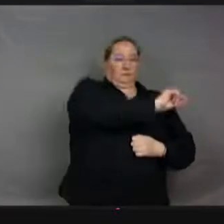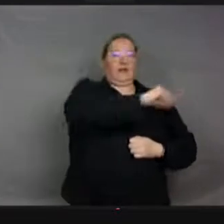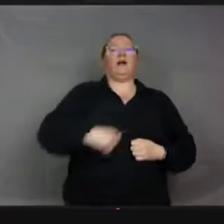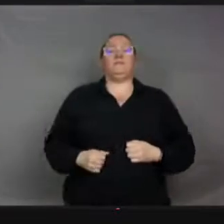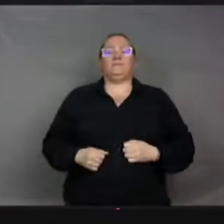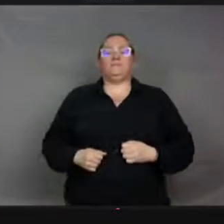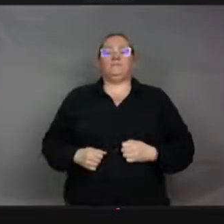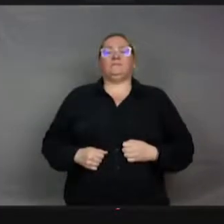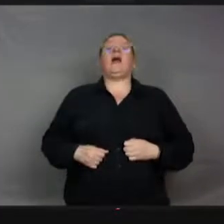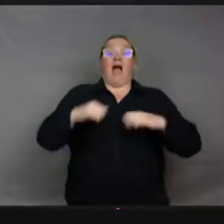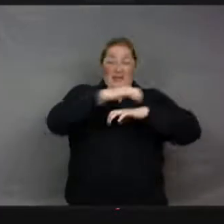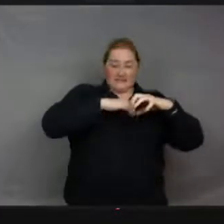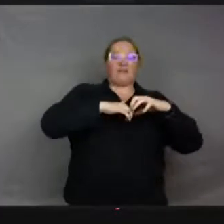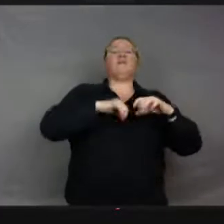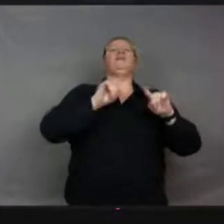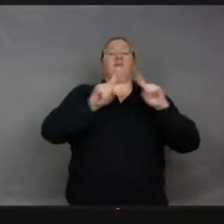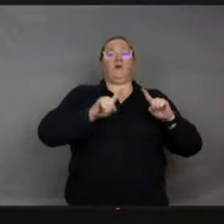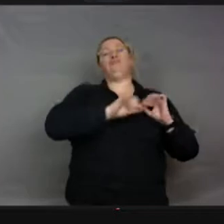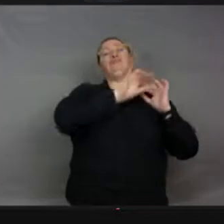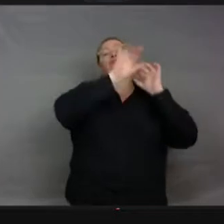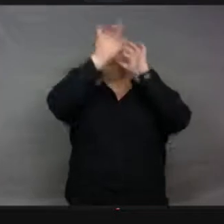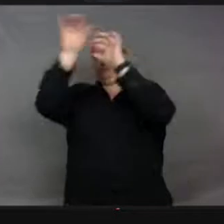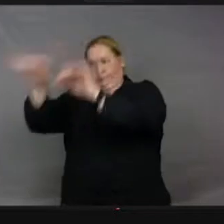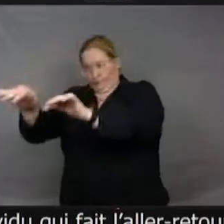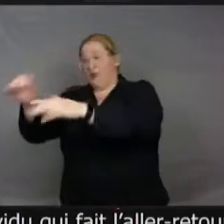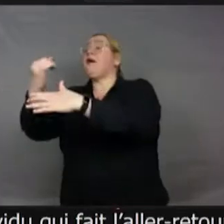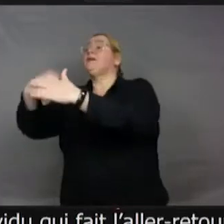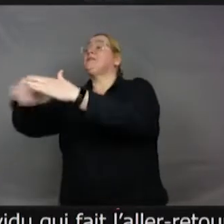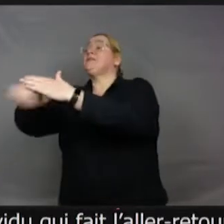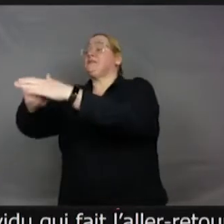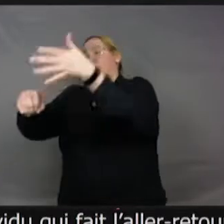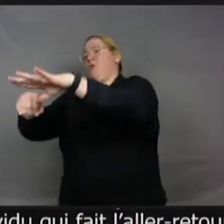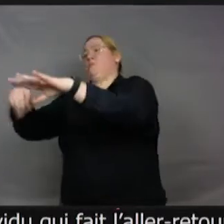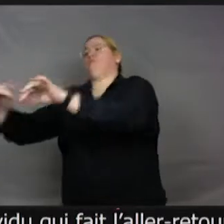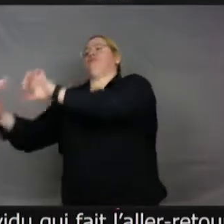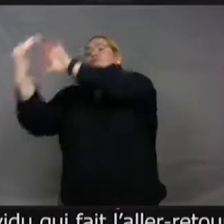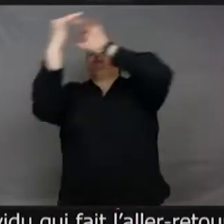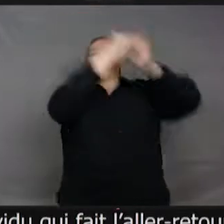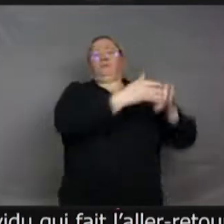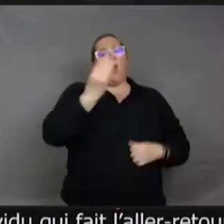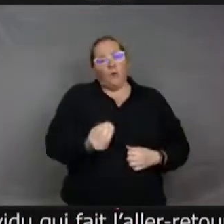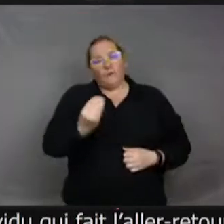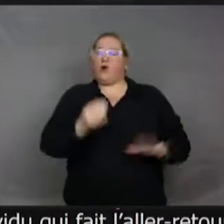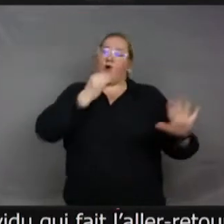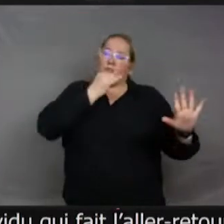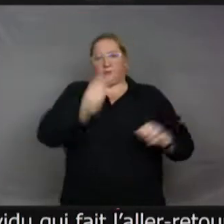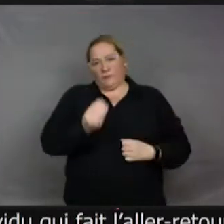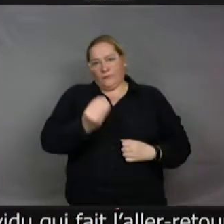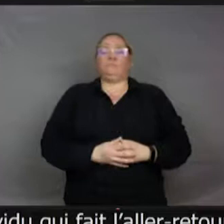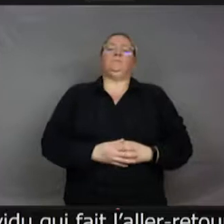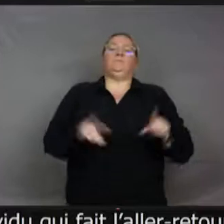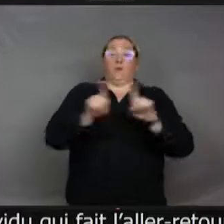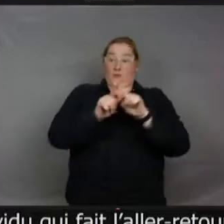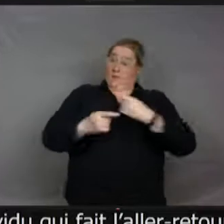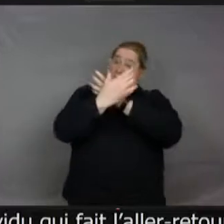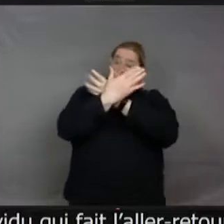enfants ou les petits-enfants qui font le retour. Et puis, il n pas que des... Il y plein de papillons qui sont migrateurs. Et les